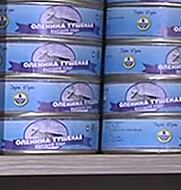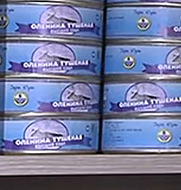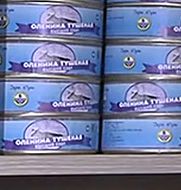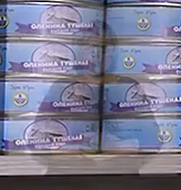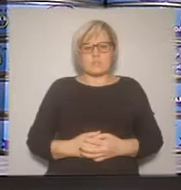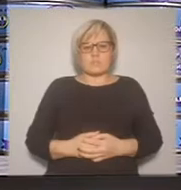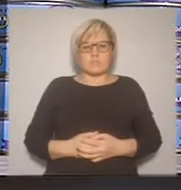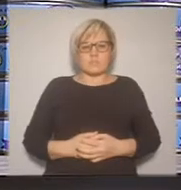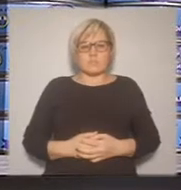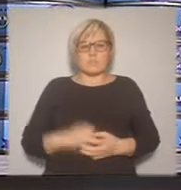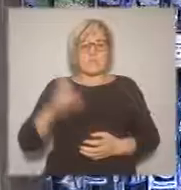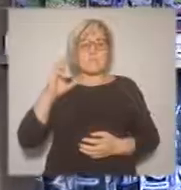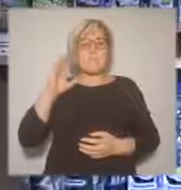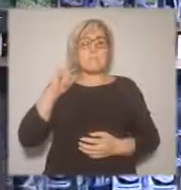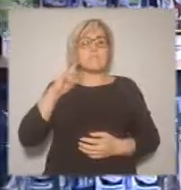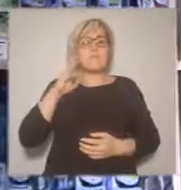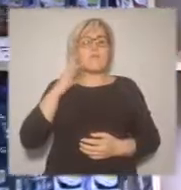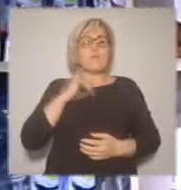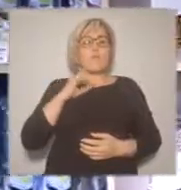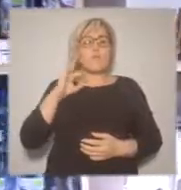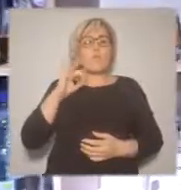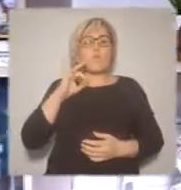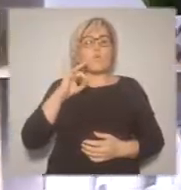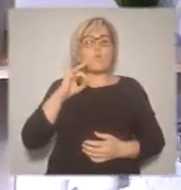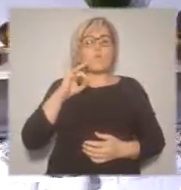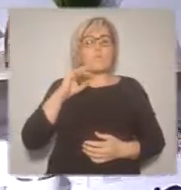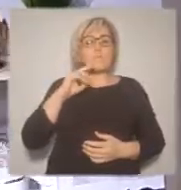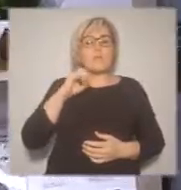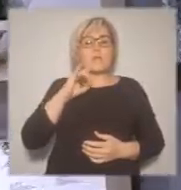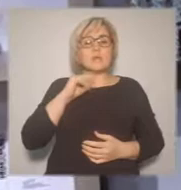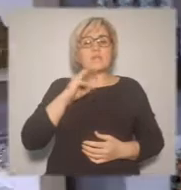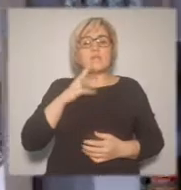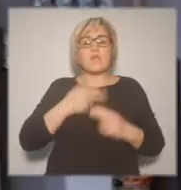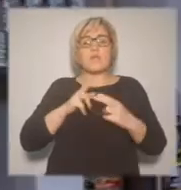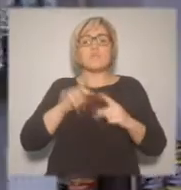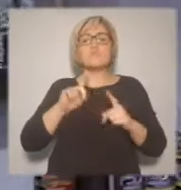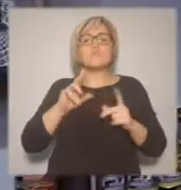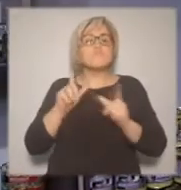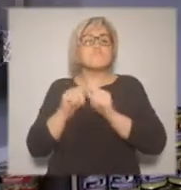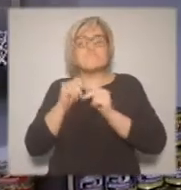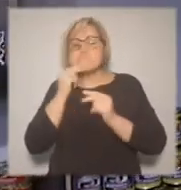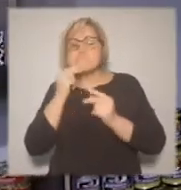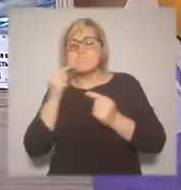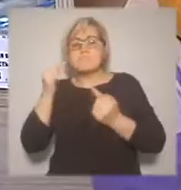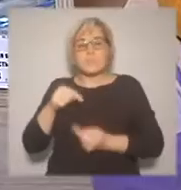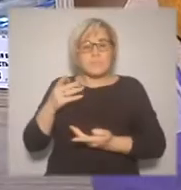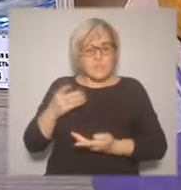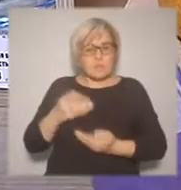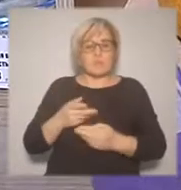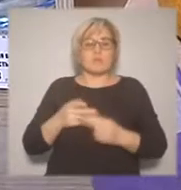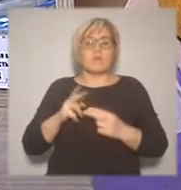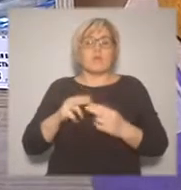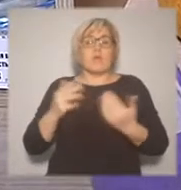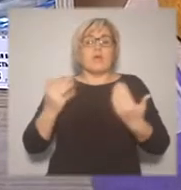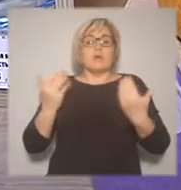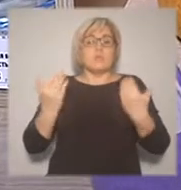Сбытовой кооператив. Что это и с чем его едят? Где в округе можно попробовать югру на вкус? Гастрономический туризм в